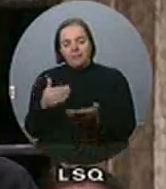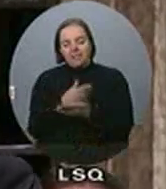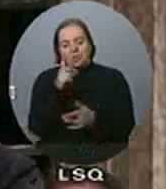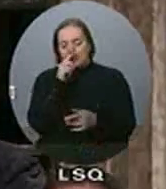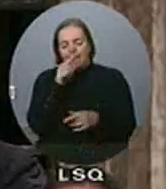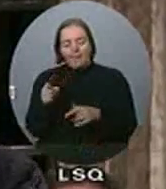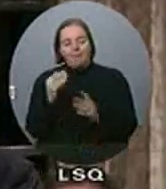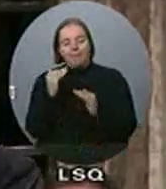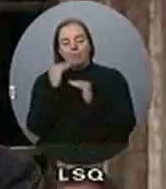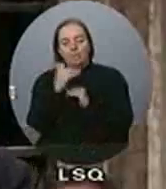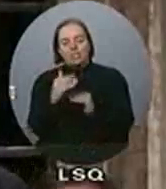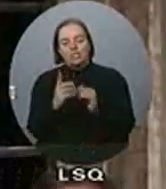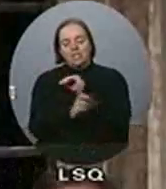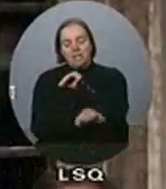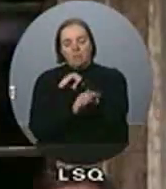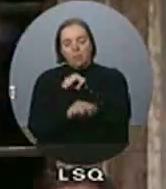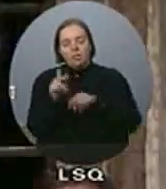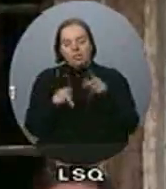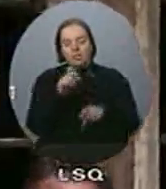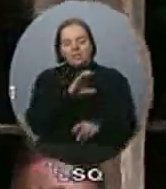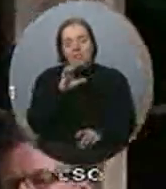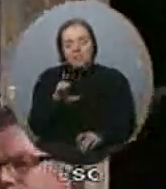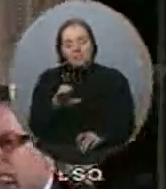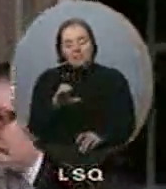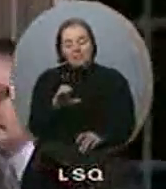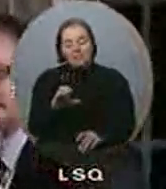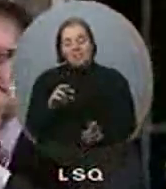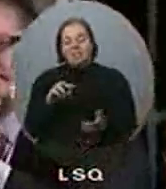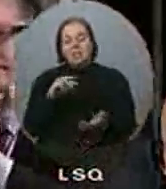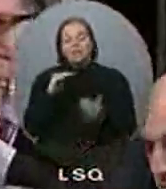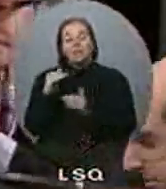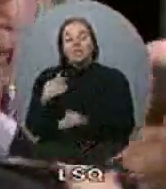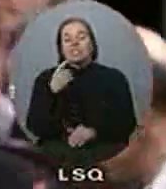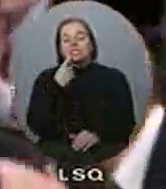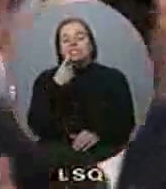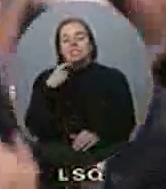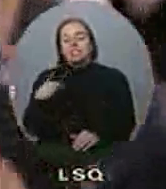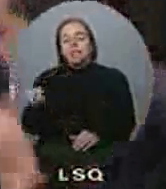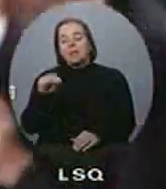les emplois des Canadiens. Alors, quels intérêts protège-t-ils?